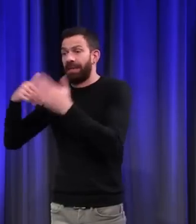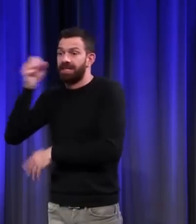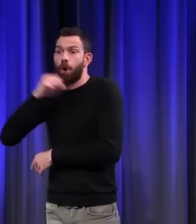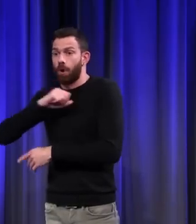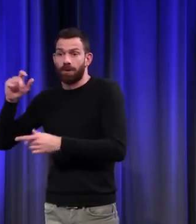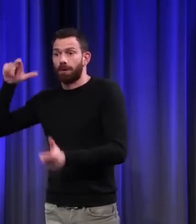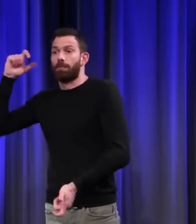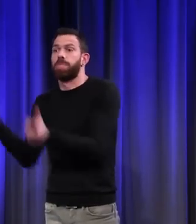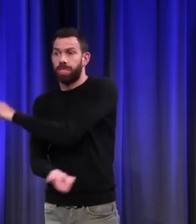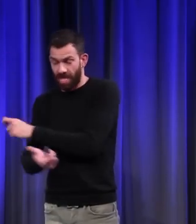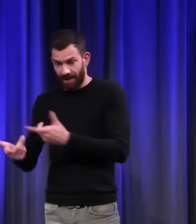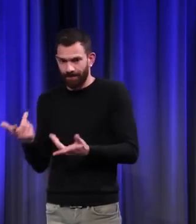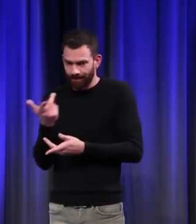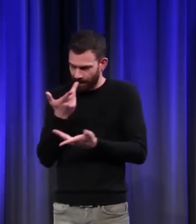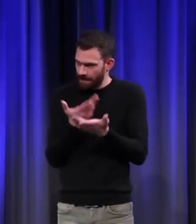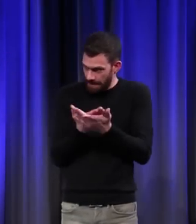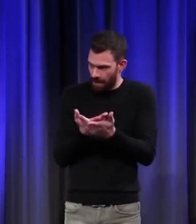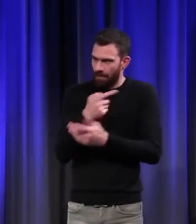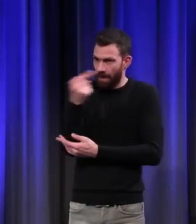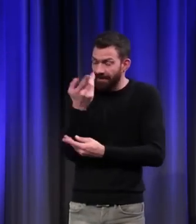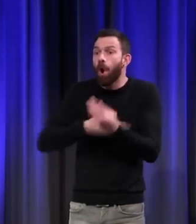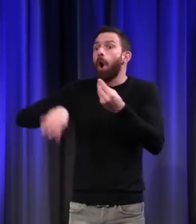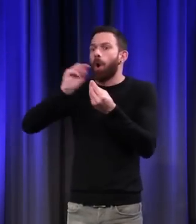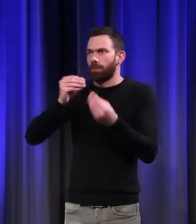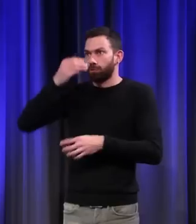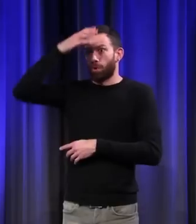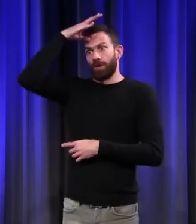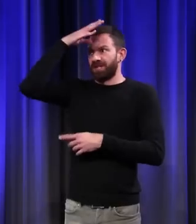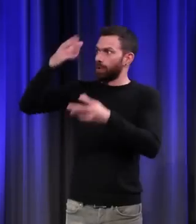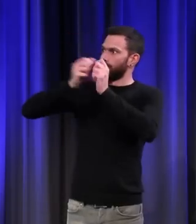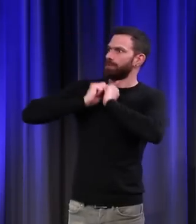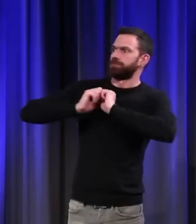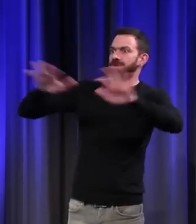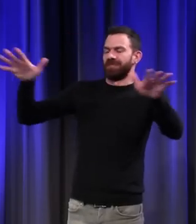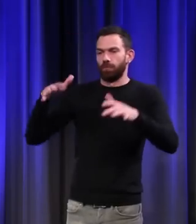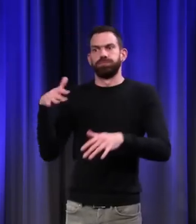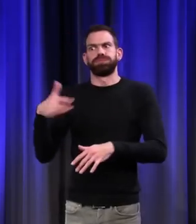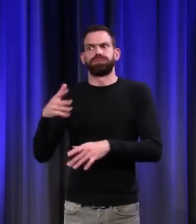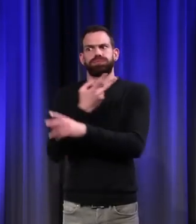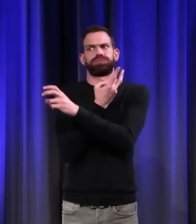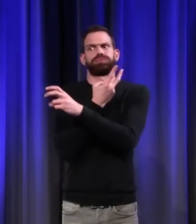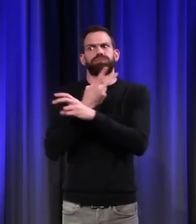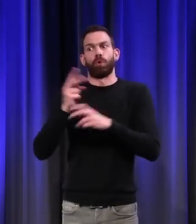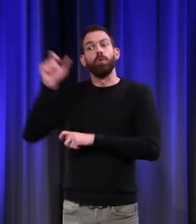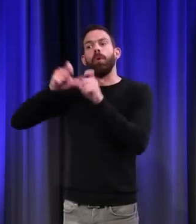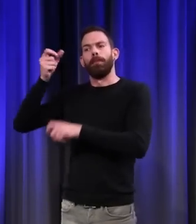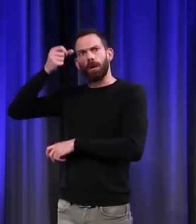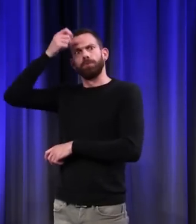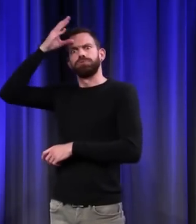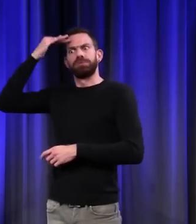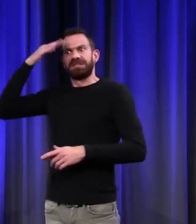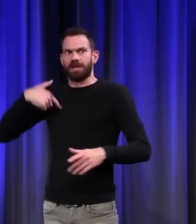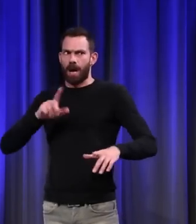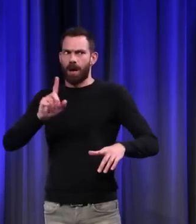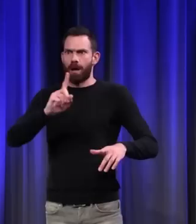qui va contribuer à diffuser le savoir, c'est extrêmement dangereux pour les détenteurs de savoir qui